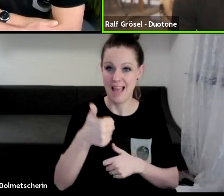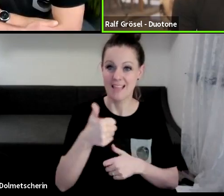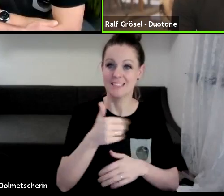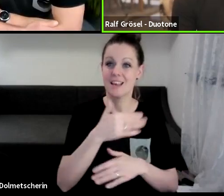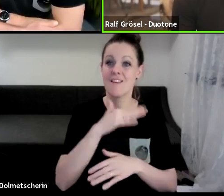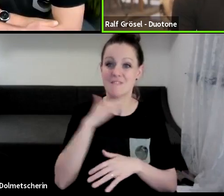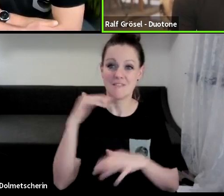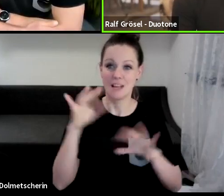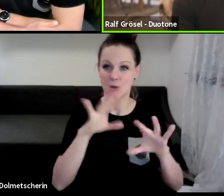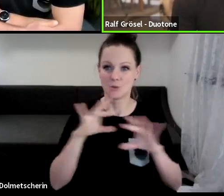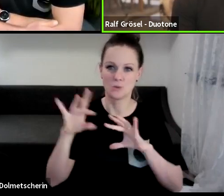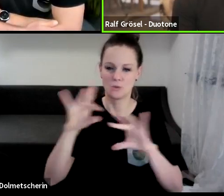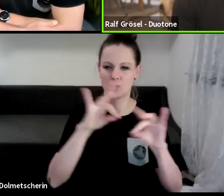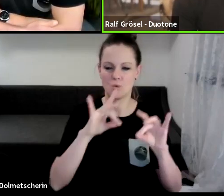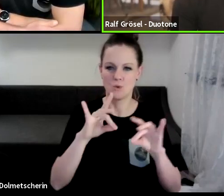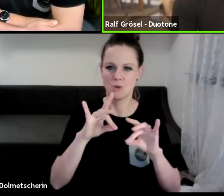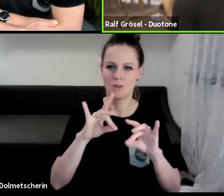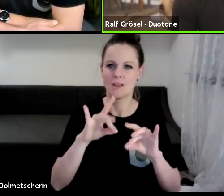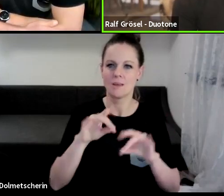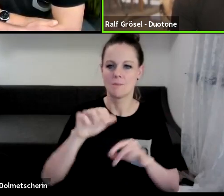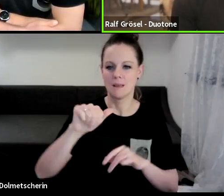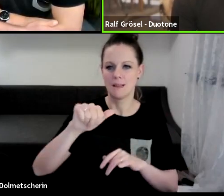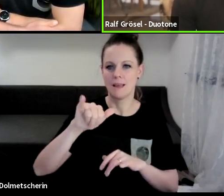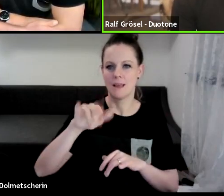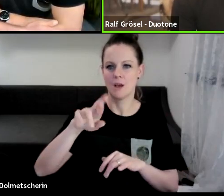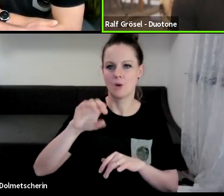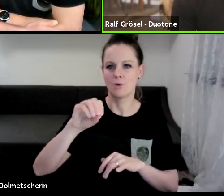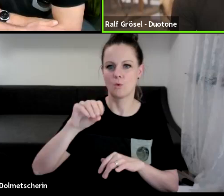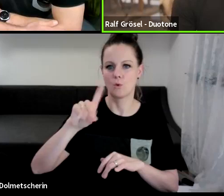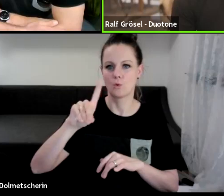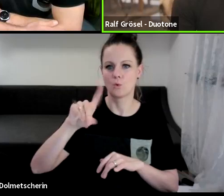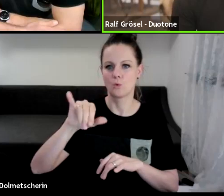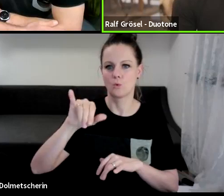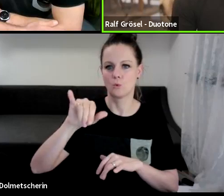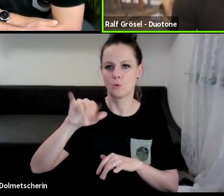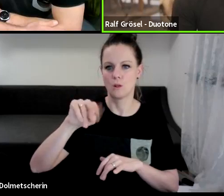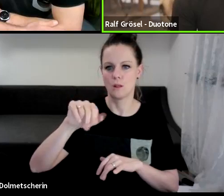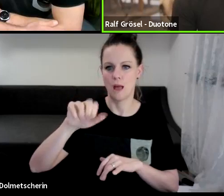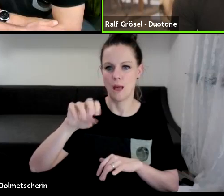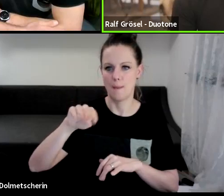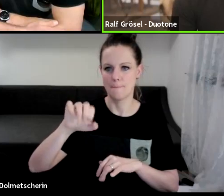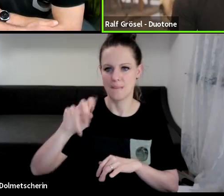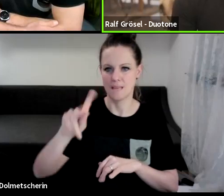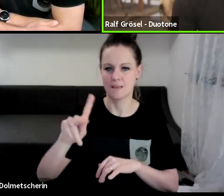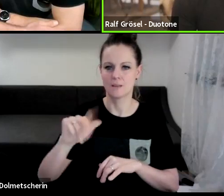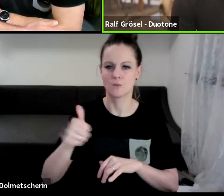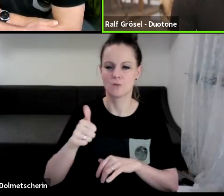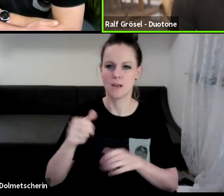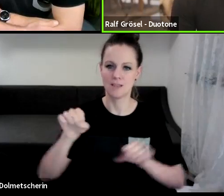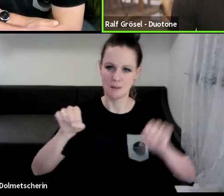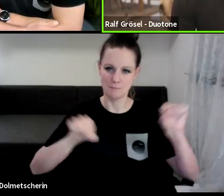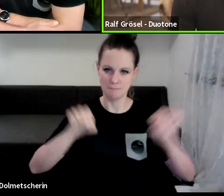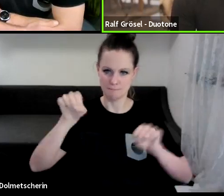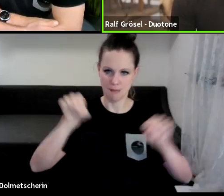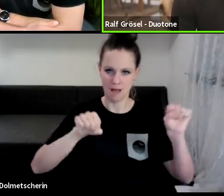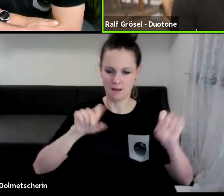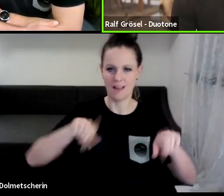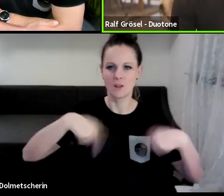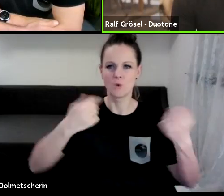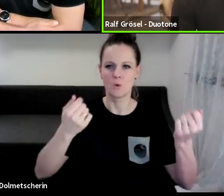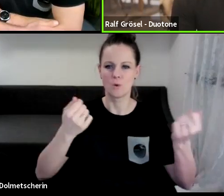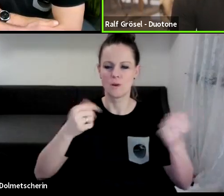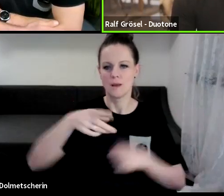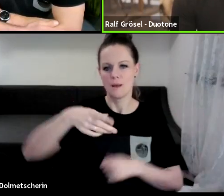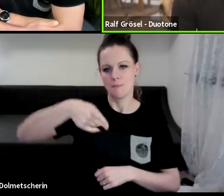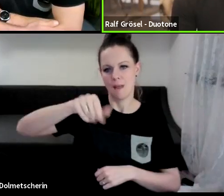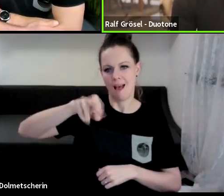letztendlich auch genau der Punkt, der mich quasi zum, erst zum Gleitschirmfliegen und dann zum Kiten gebracht hat. Und das ist eigentlich immer so ein bisschen